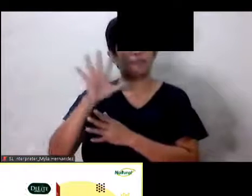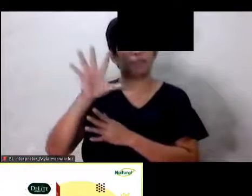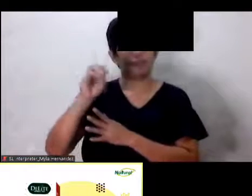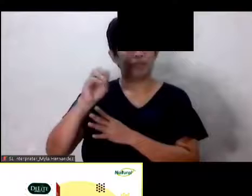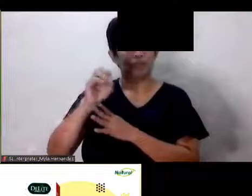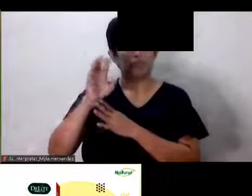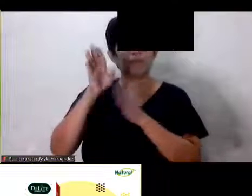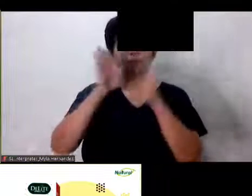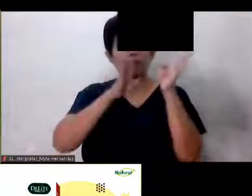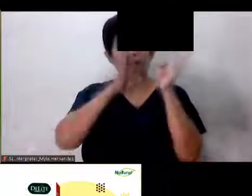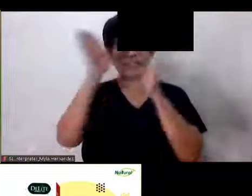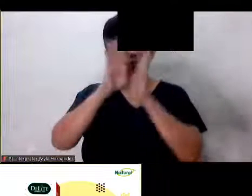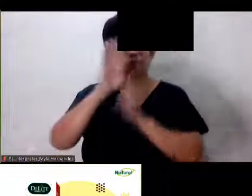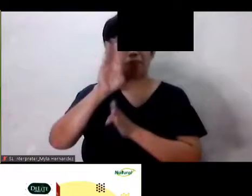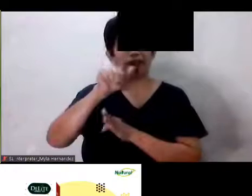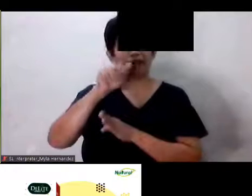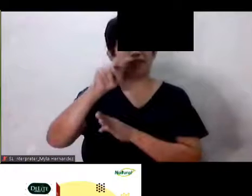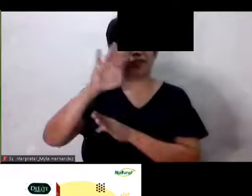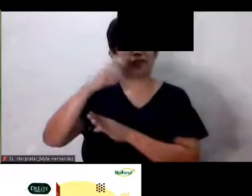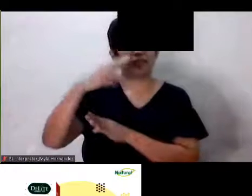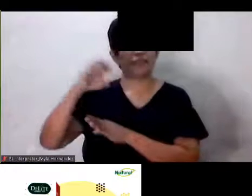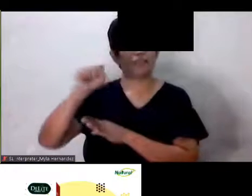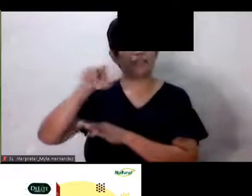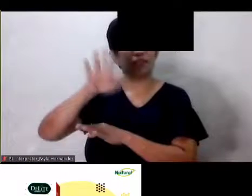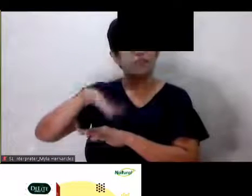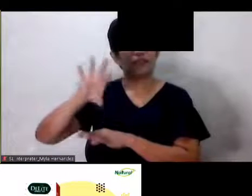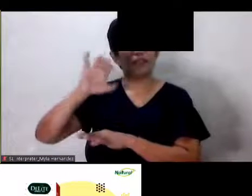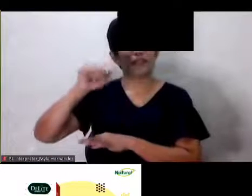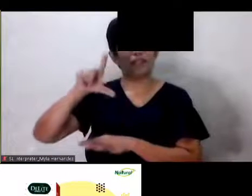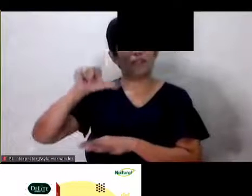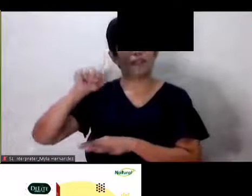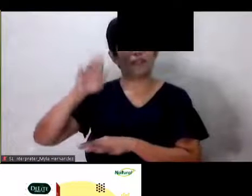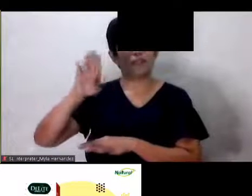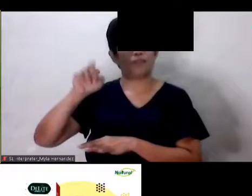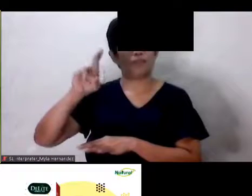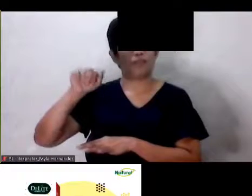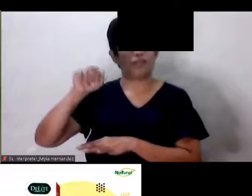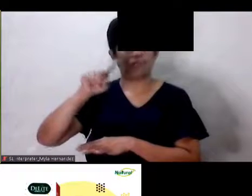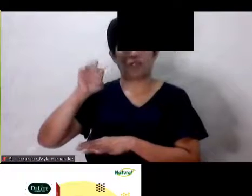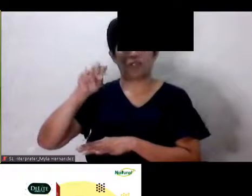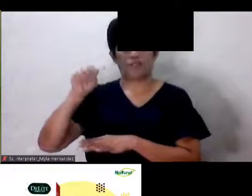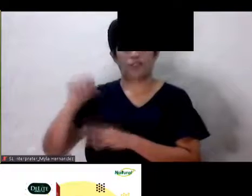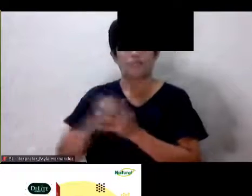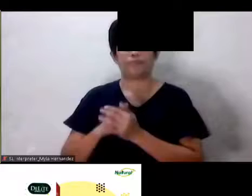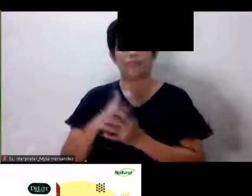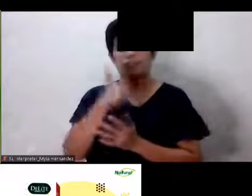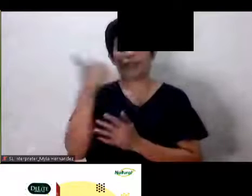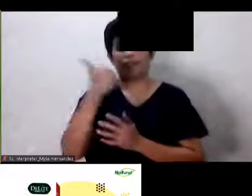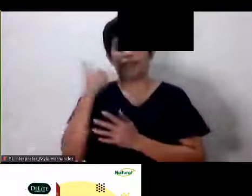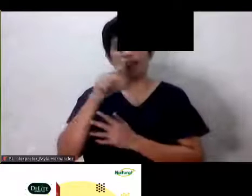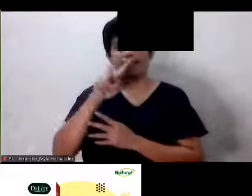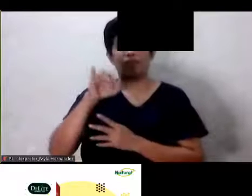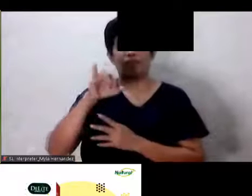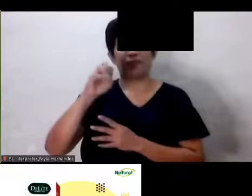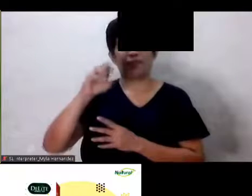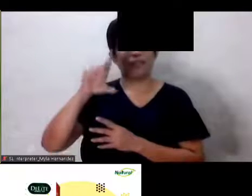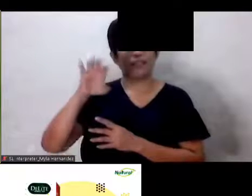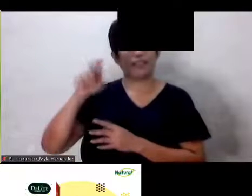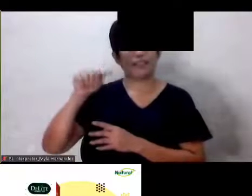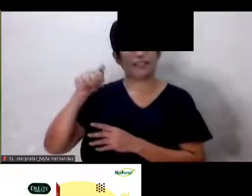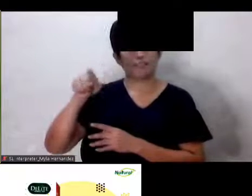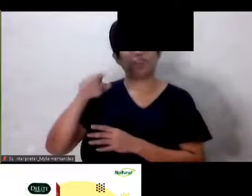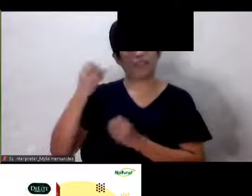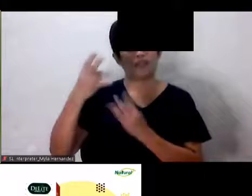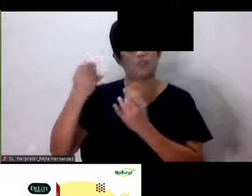Okay Wow Brother Benson Ito yung sabi ulit Ni Violeta Katakutan Sabi niya Ako pa din po Marami po